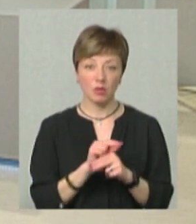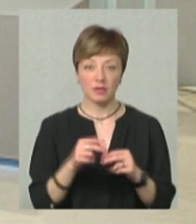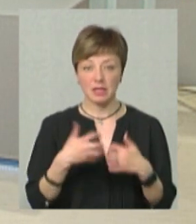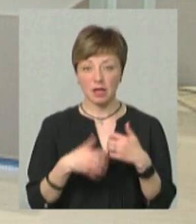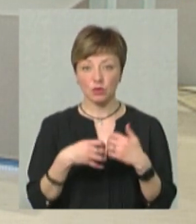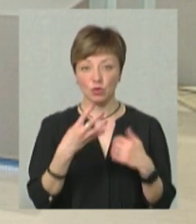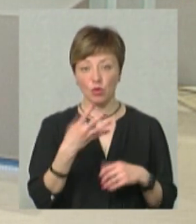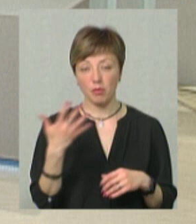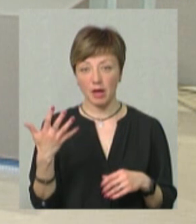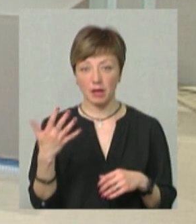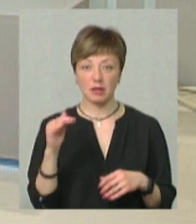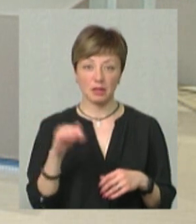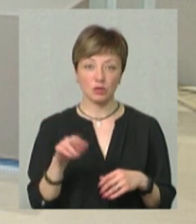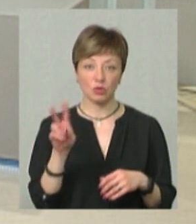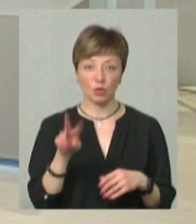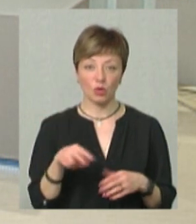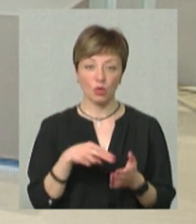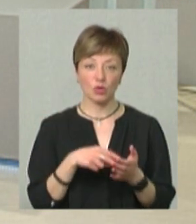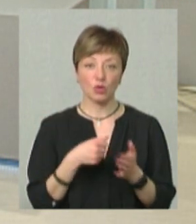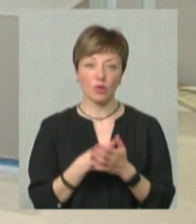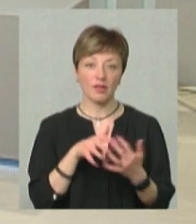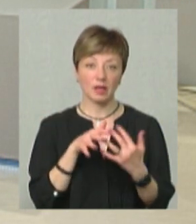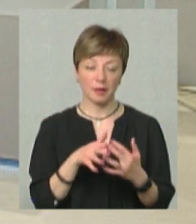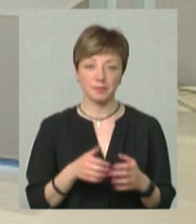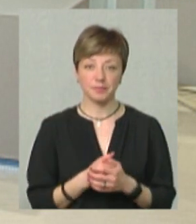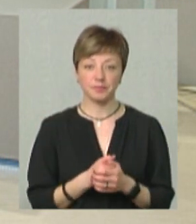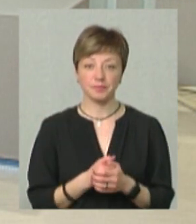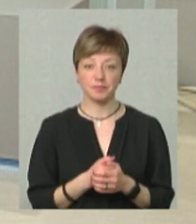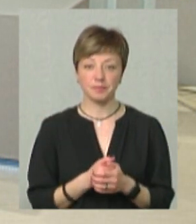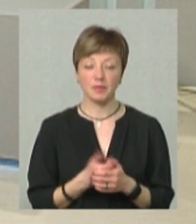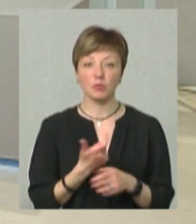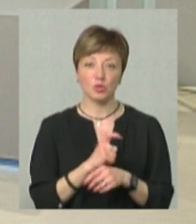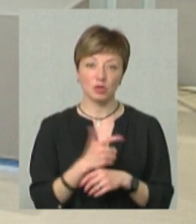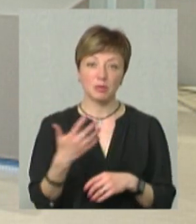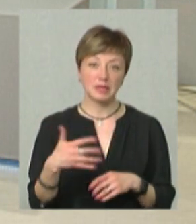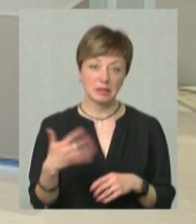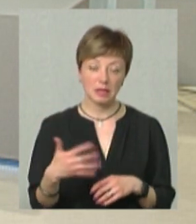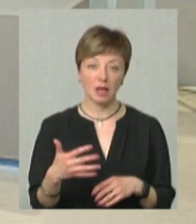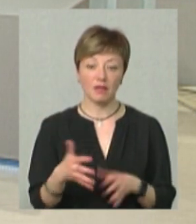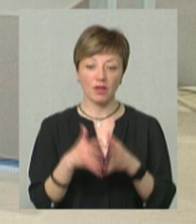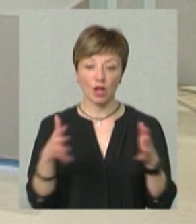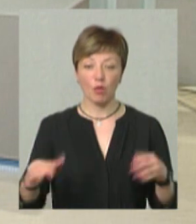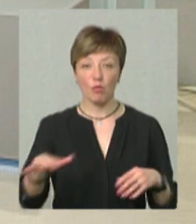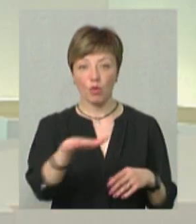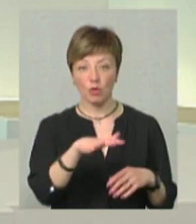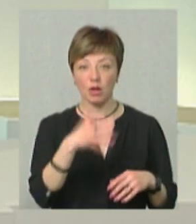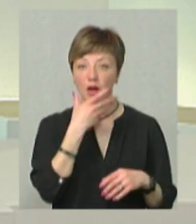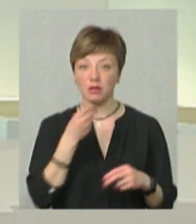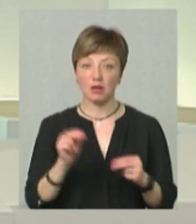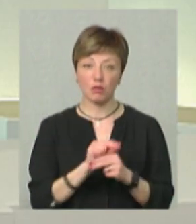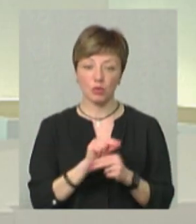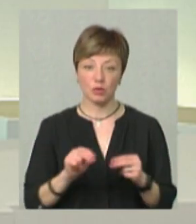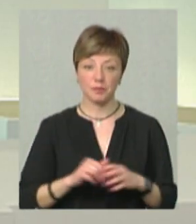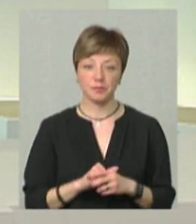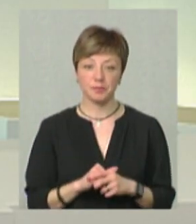нас в середньому 45 тисяч доларів коштують до війни. І більше, навіть 50, якщо велика площа і гарний ремонт.